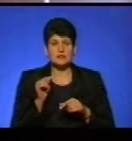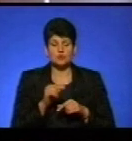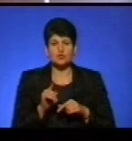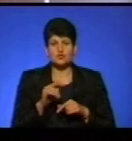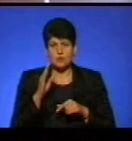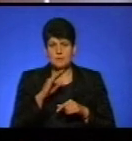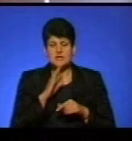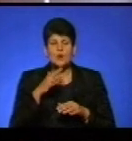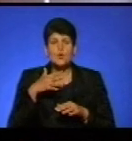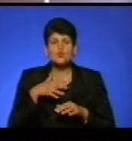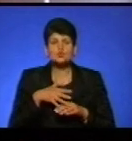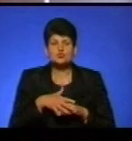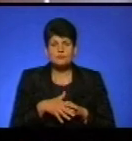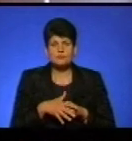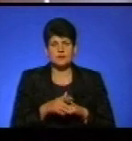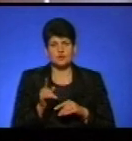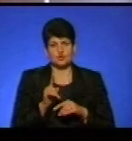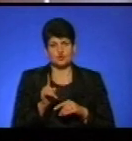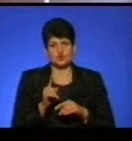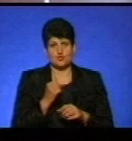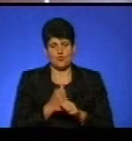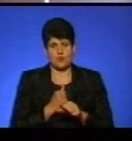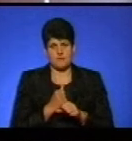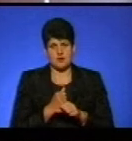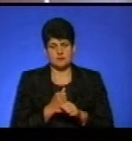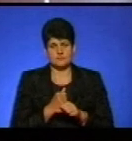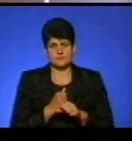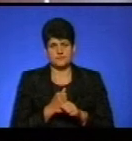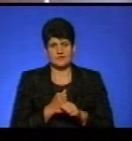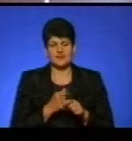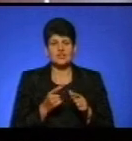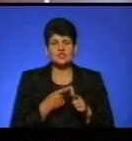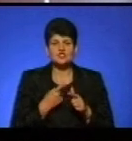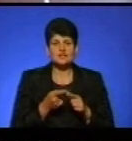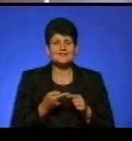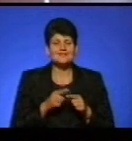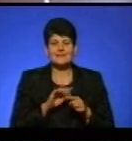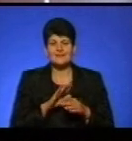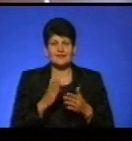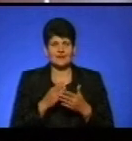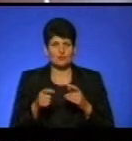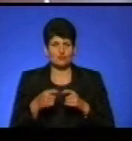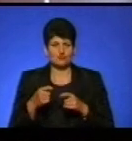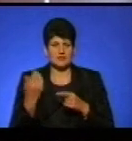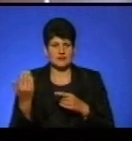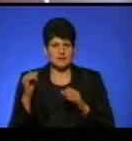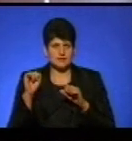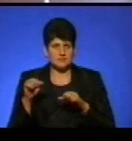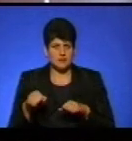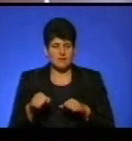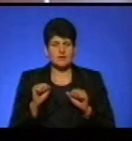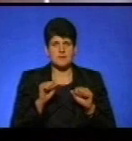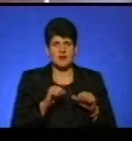щоб батьки розуміли, що власне роблять, і чи це не порушує їхніх прав, і власне прав